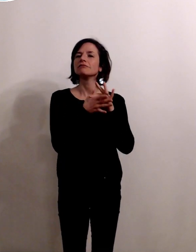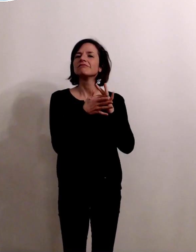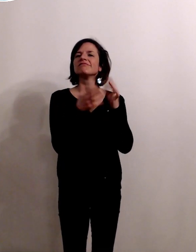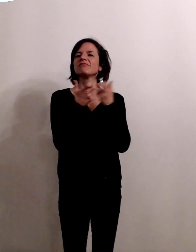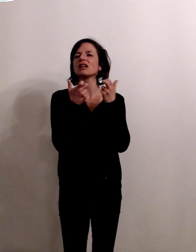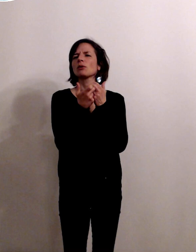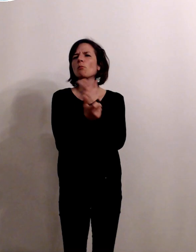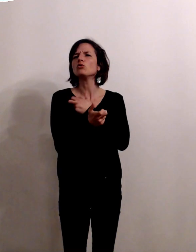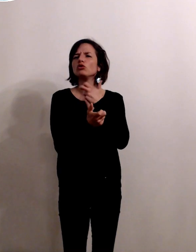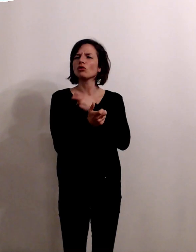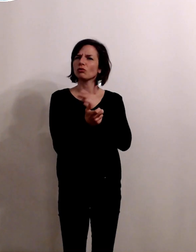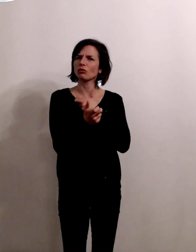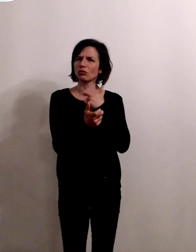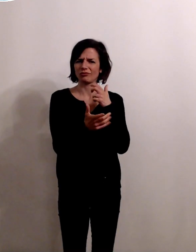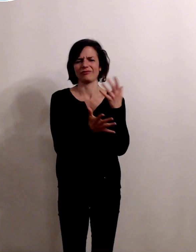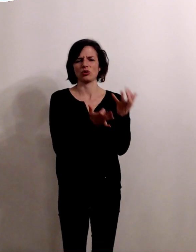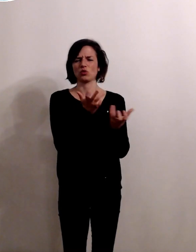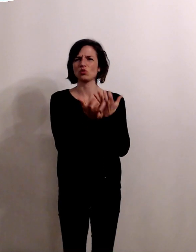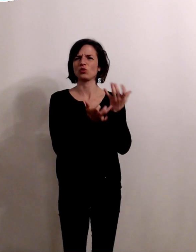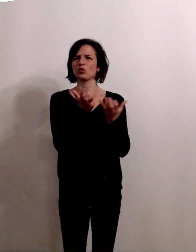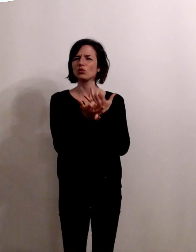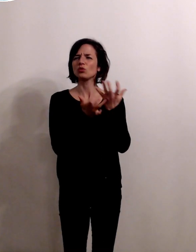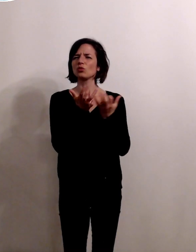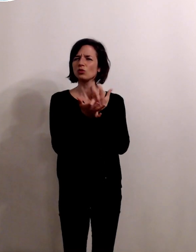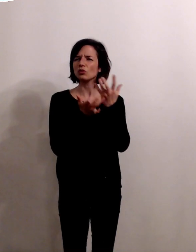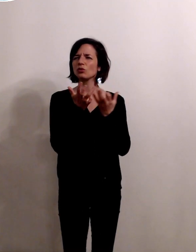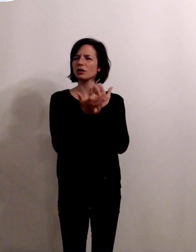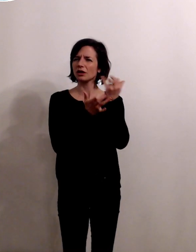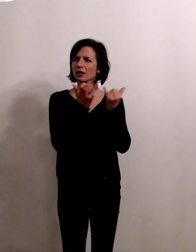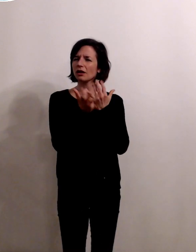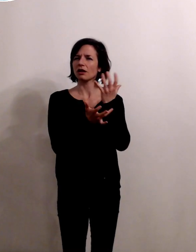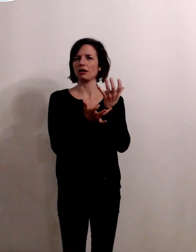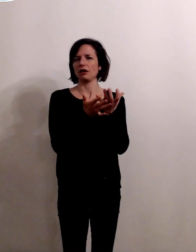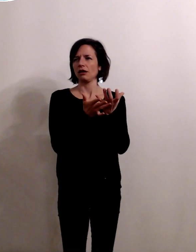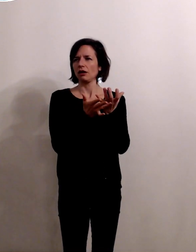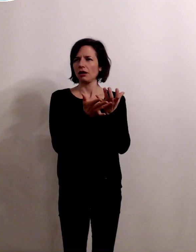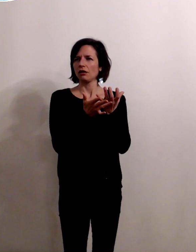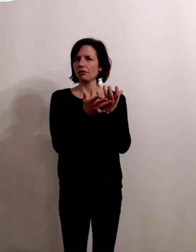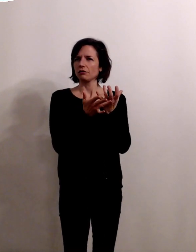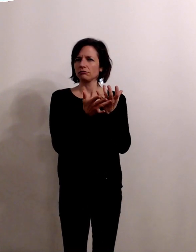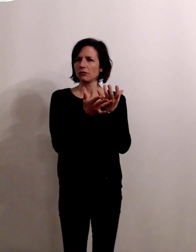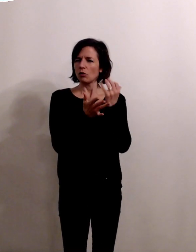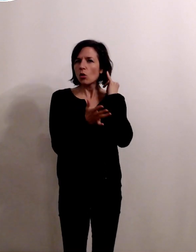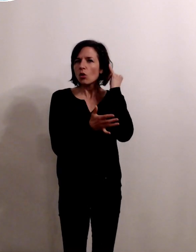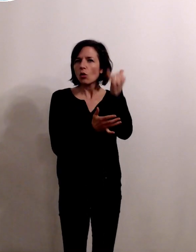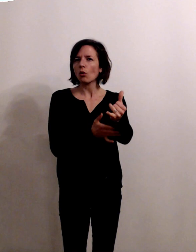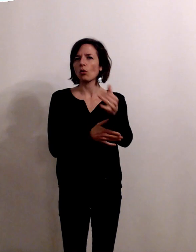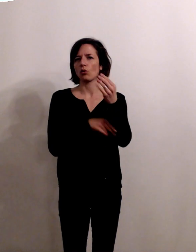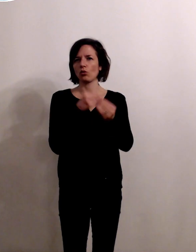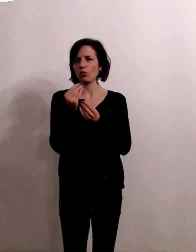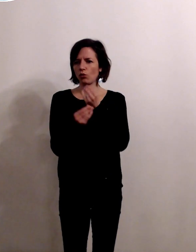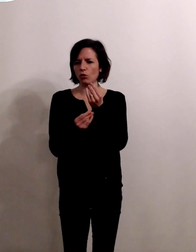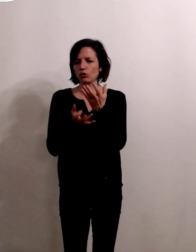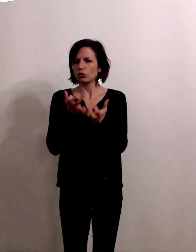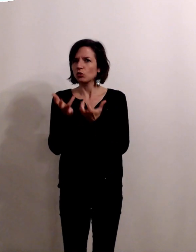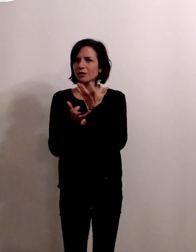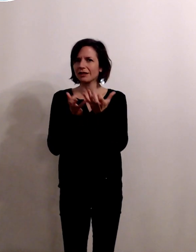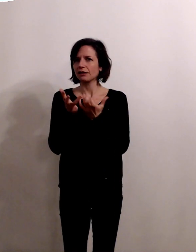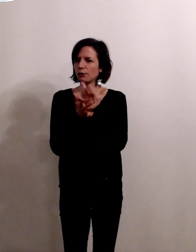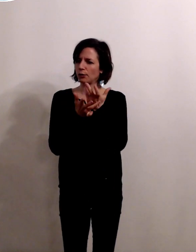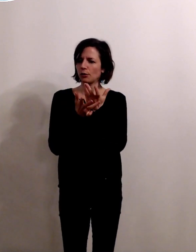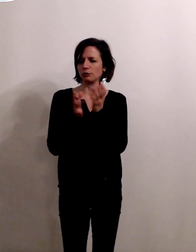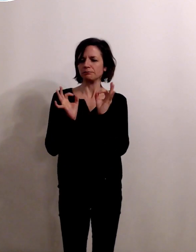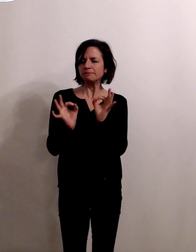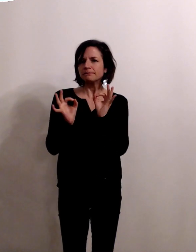mouton qui doivent être ou cuites à coeur ou avoir été